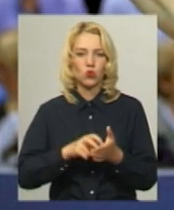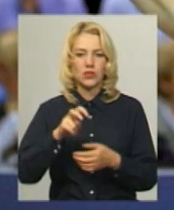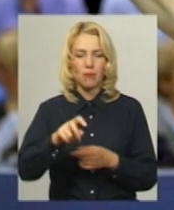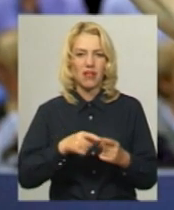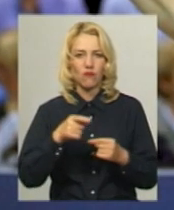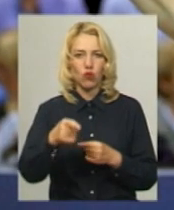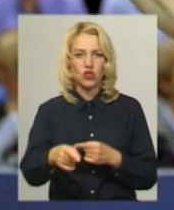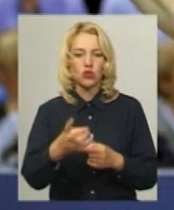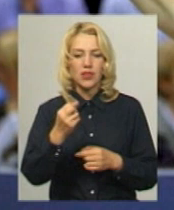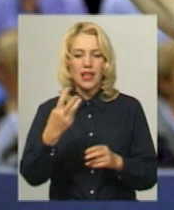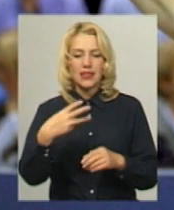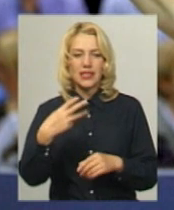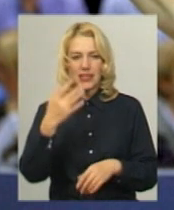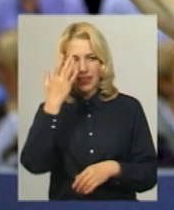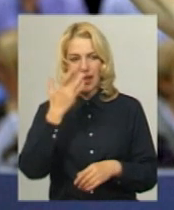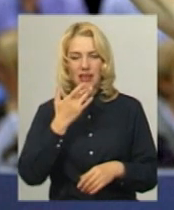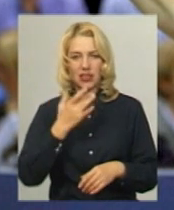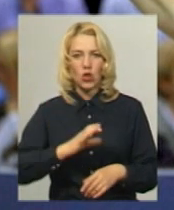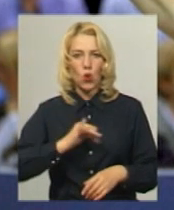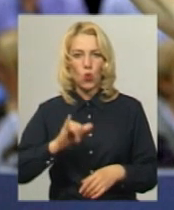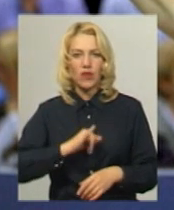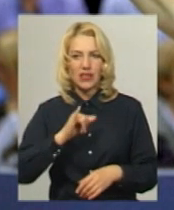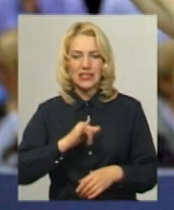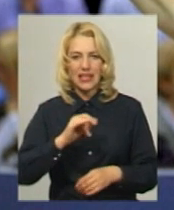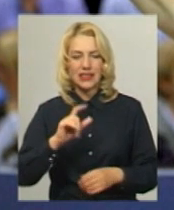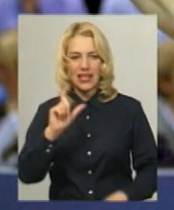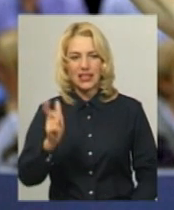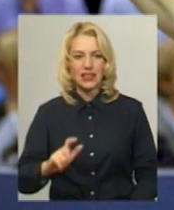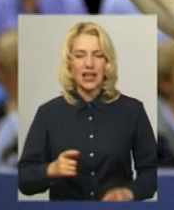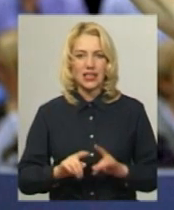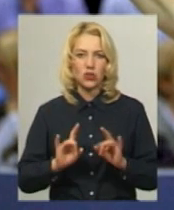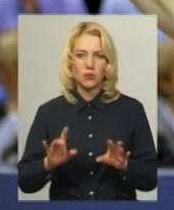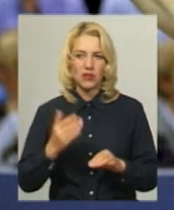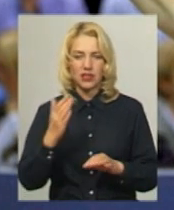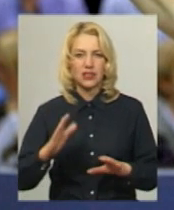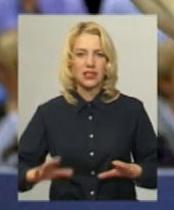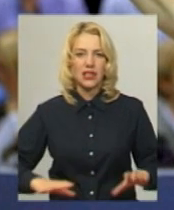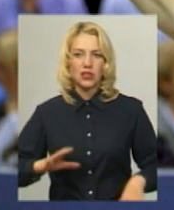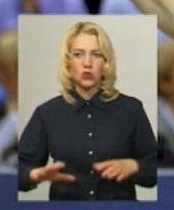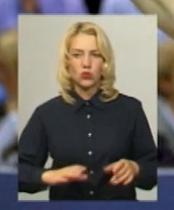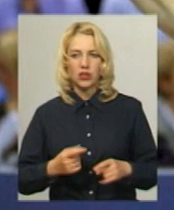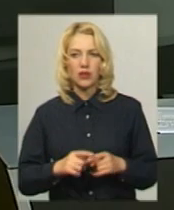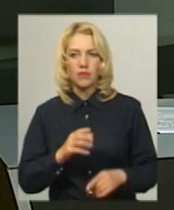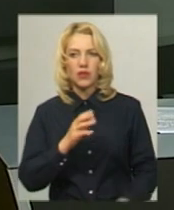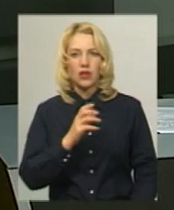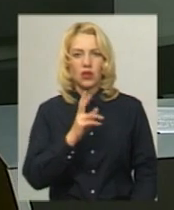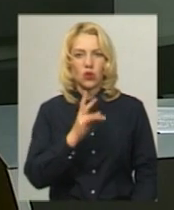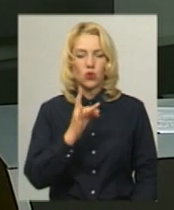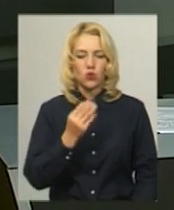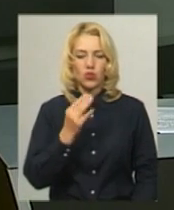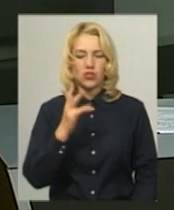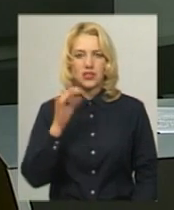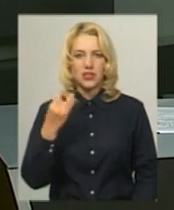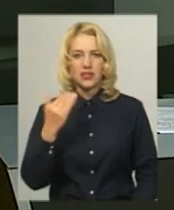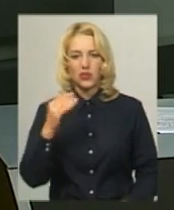довжину на 30-тій літній універсіаді в Італії. Повідомляє її наставник, заслужений тренер України Вадим Крушинський.